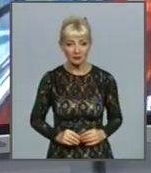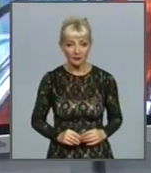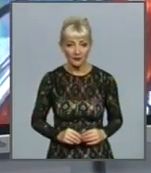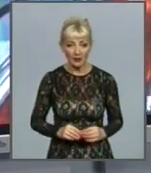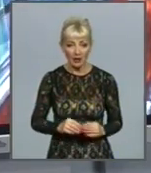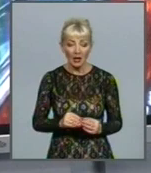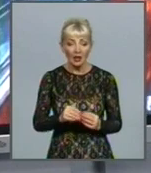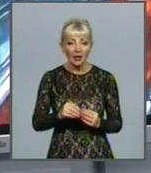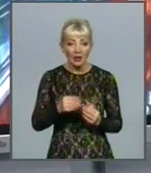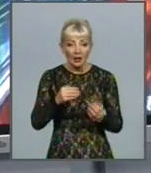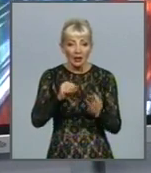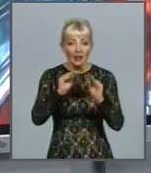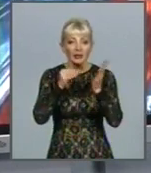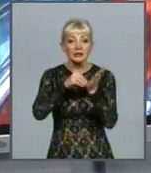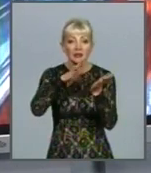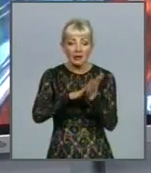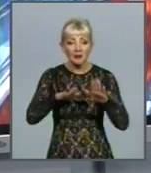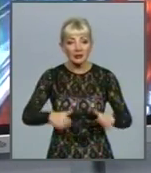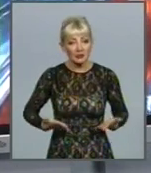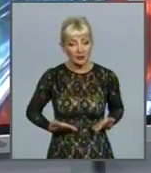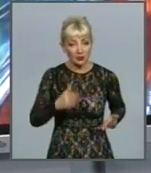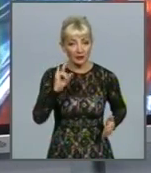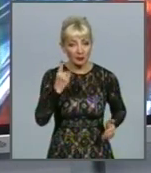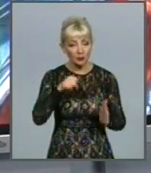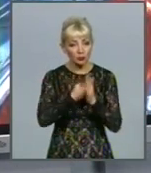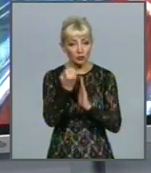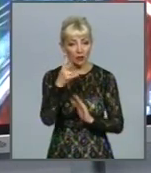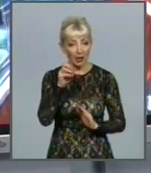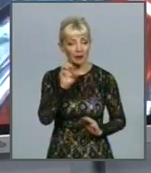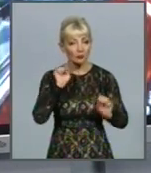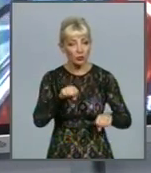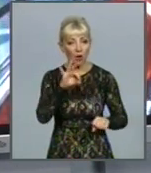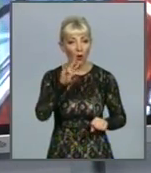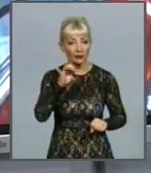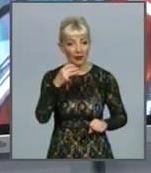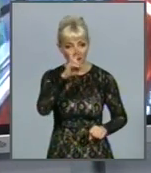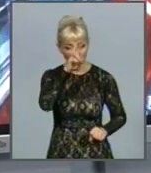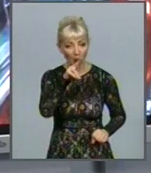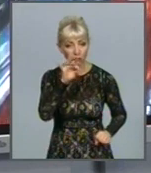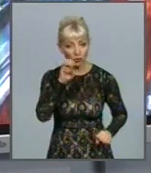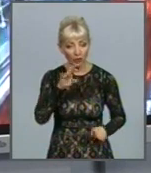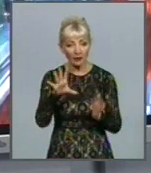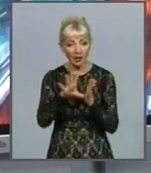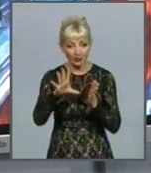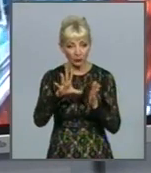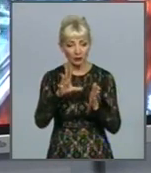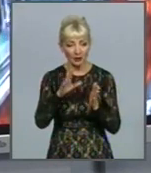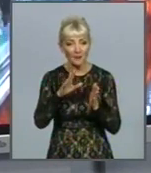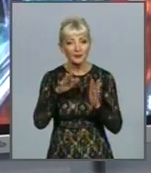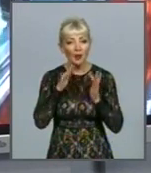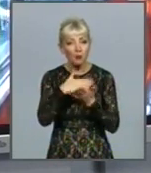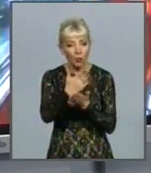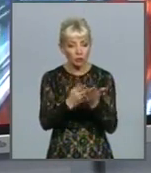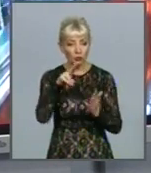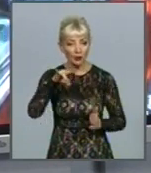Зареєструвати місце проживання дитини віком до 14 років можна онлайн на Державному порталі електронних послуг «Дія». Крім того,